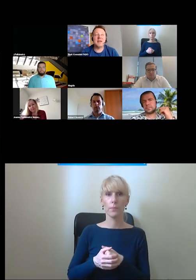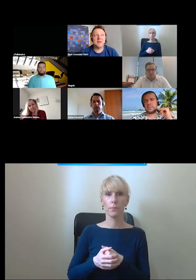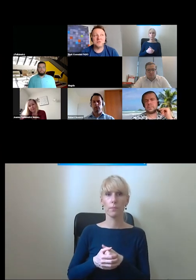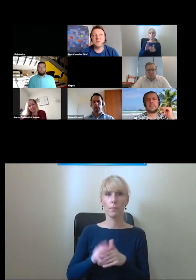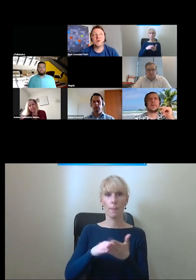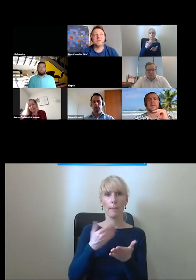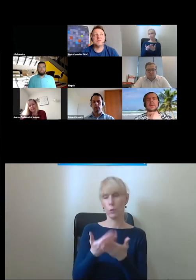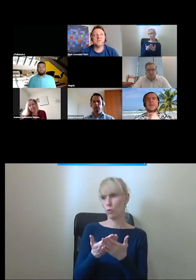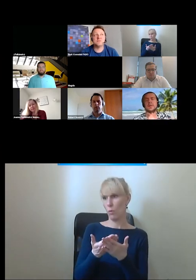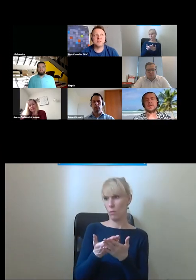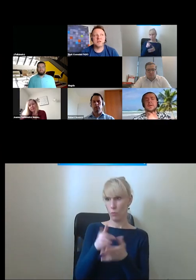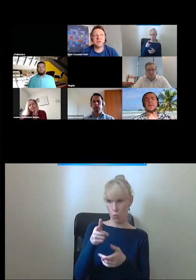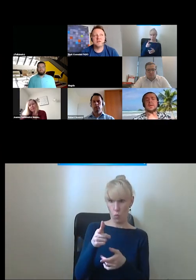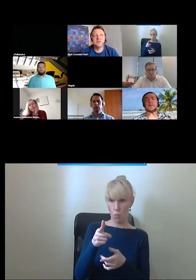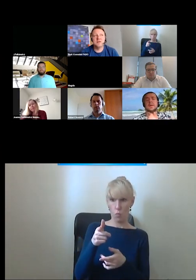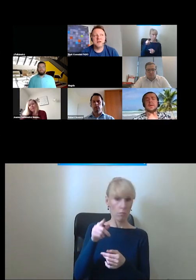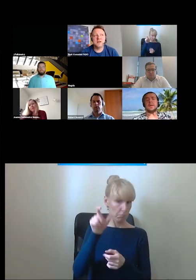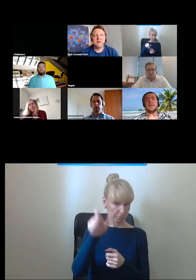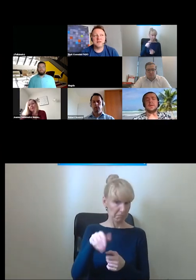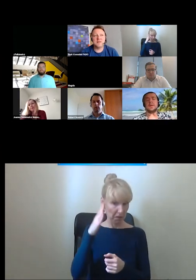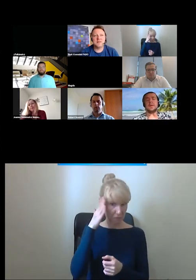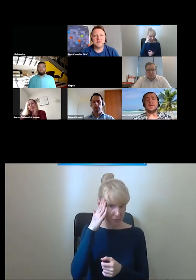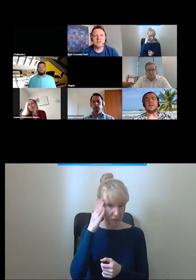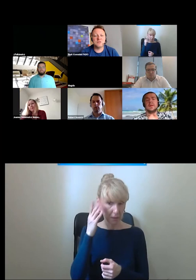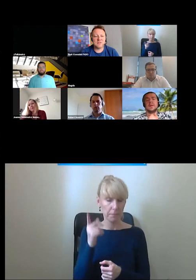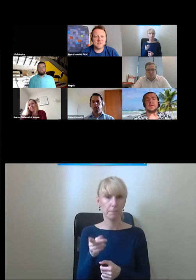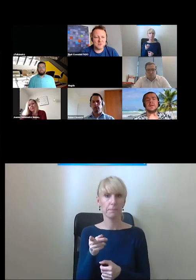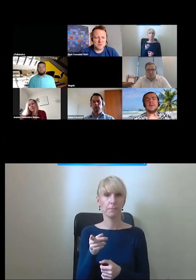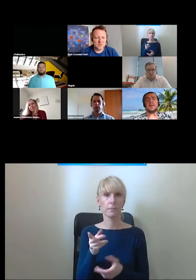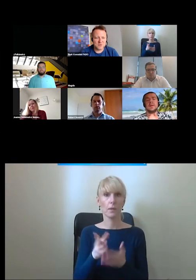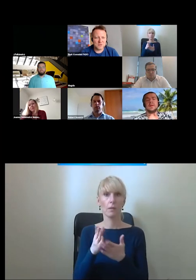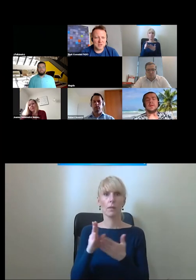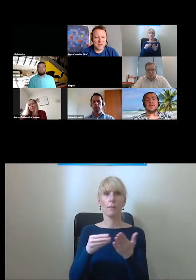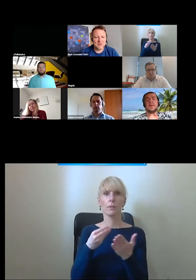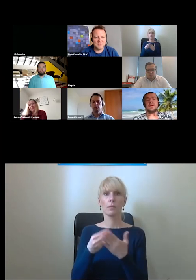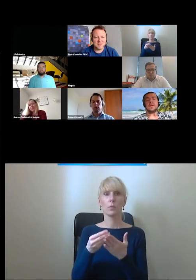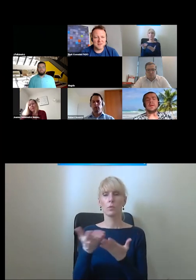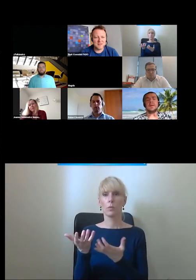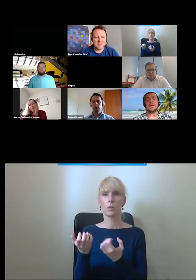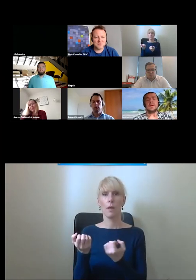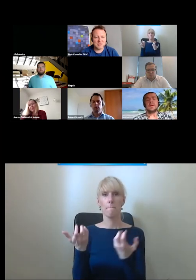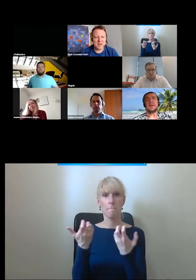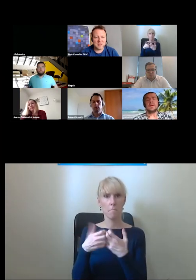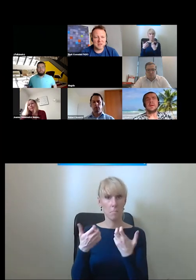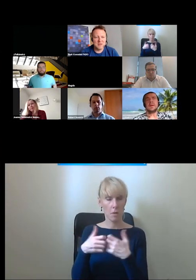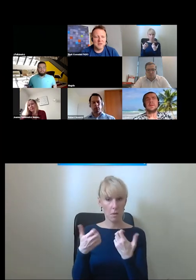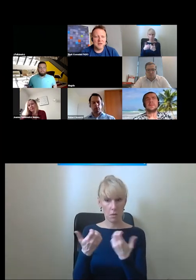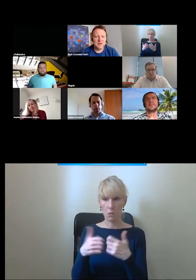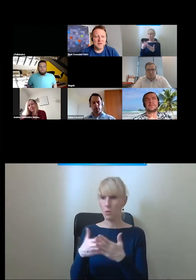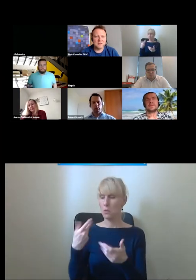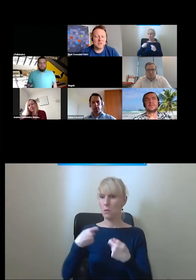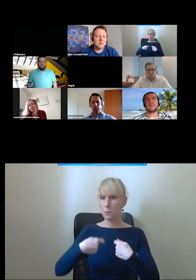pani wie na przykład o tym że ci dostawcy którzy wam te urządzenia sprzedali